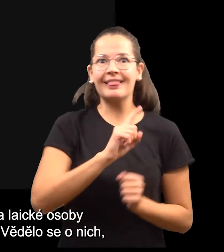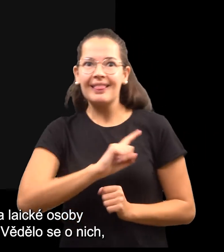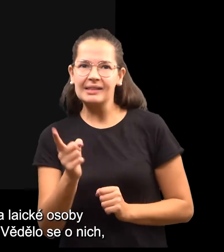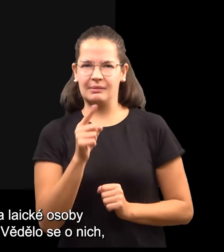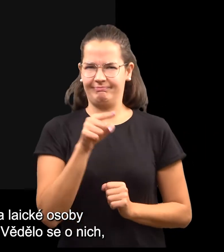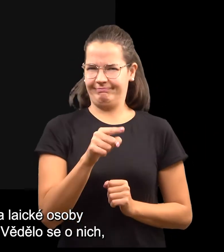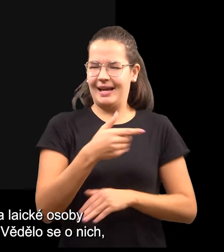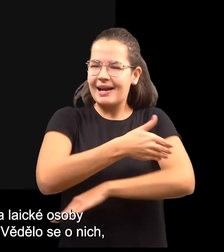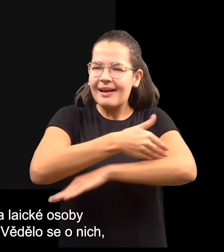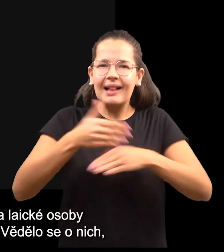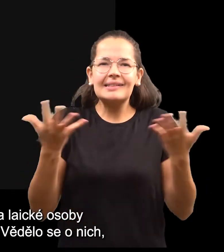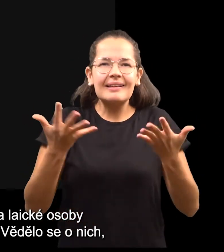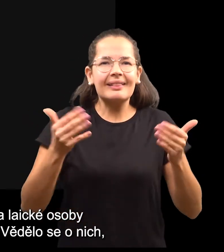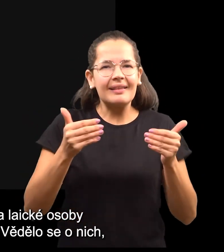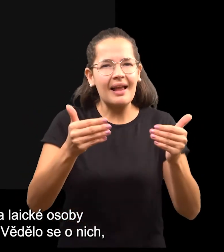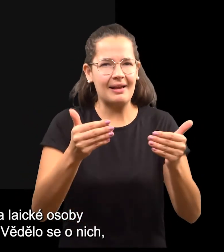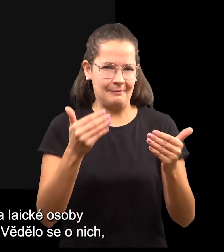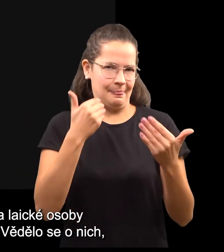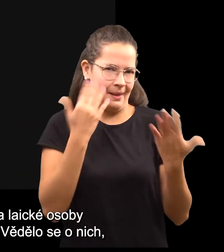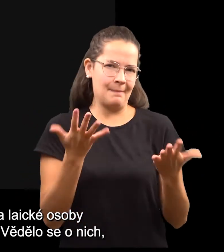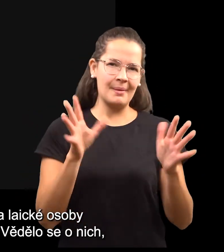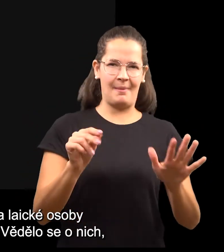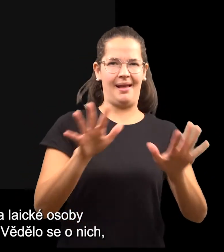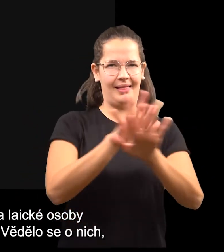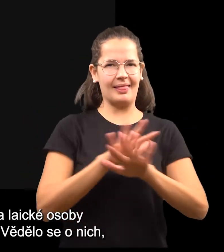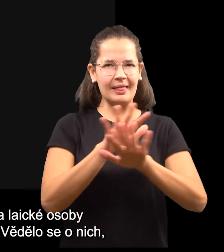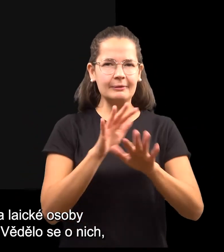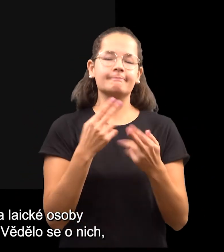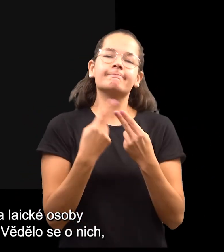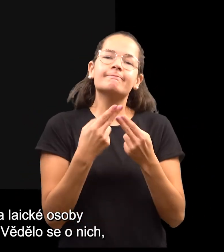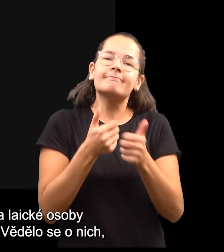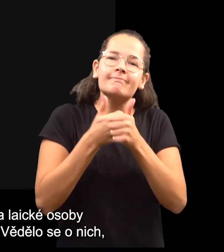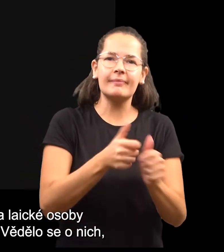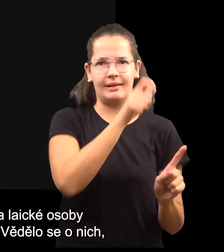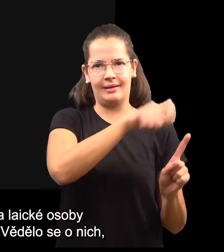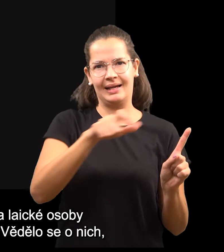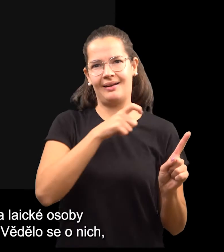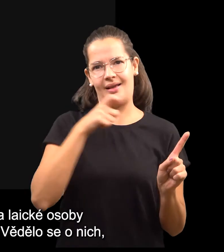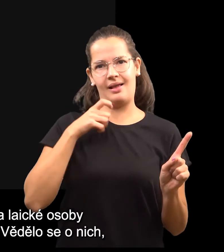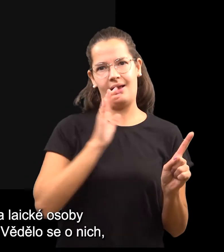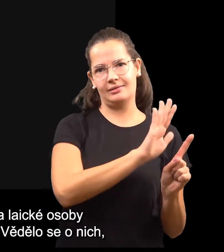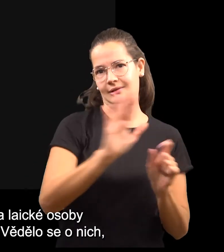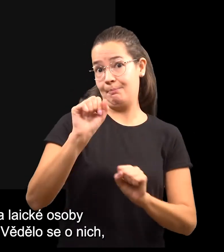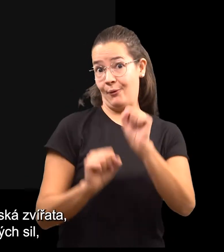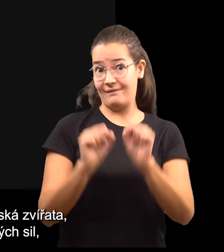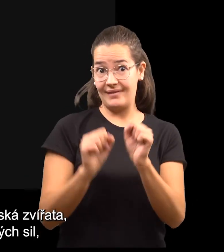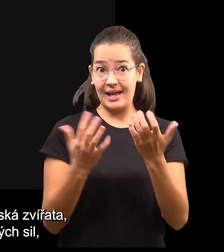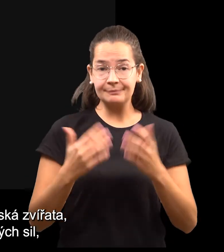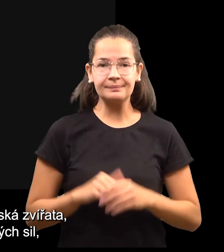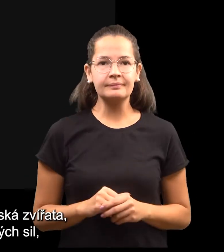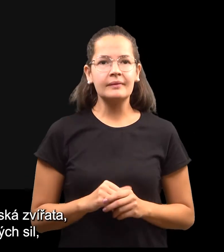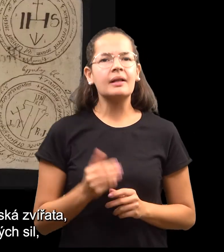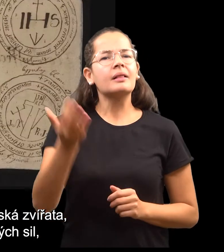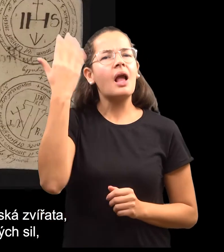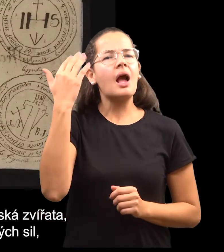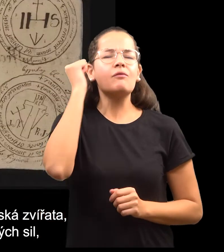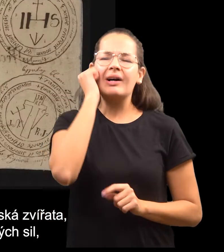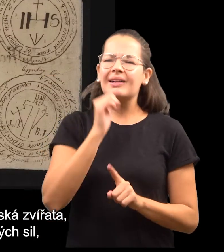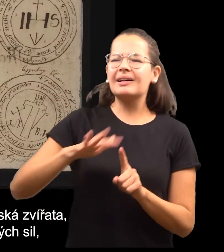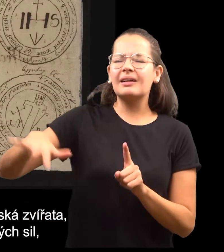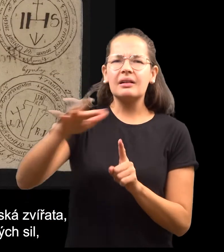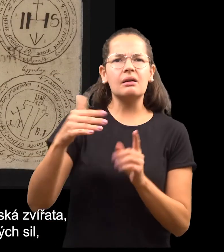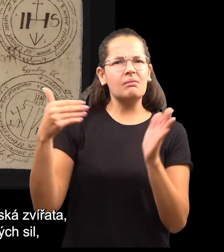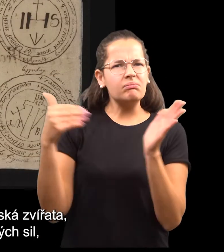Kromě toho se lidé obraceli na laické osoby obdařené darem od pána Boha. Vědělo se o nich, že umí léčit lidi a